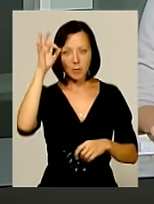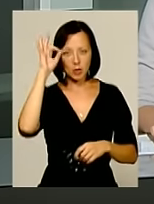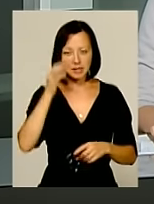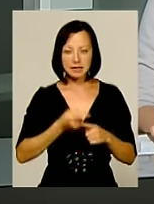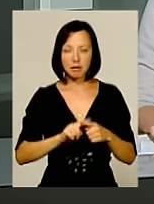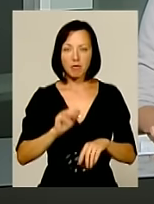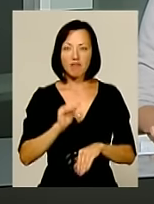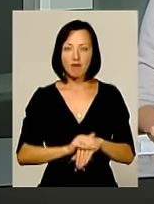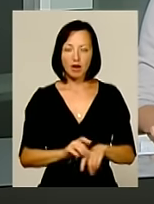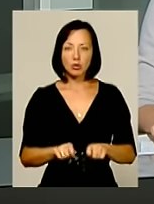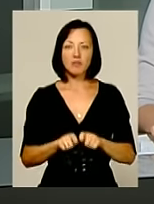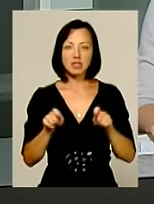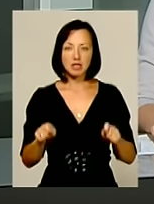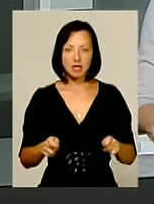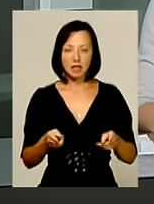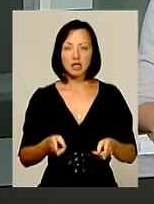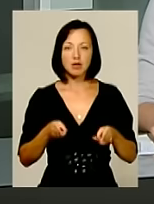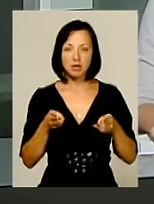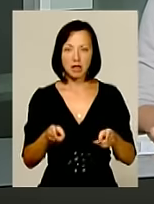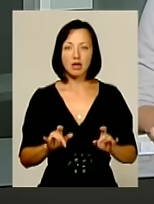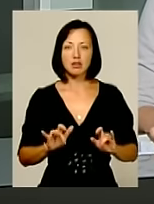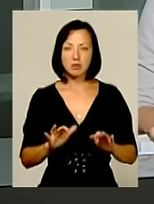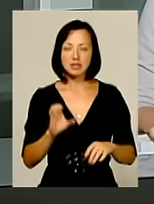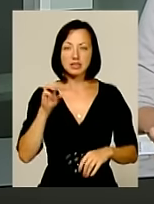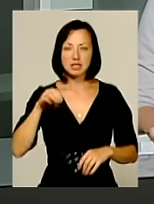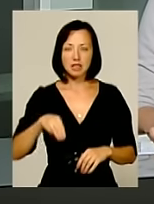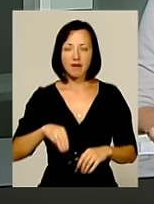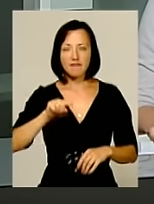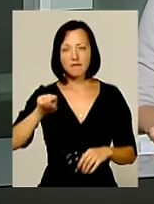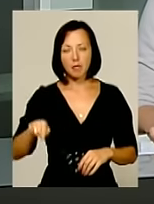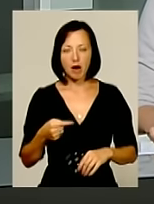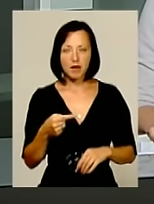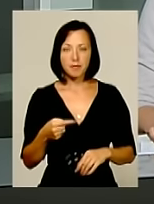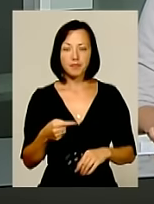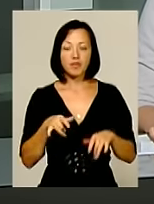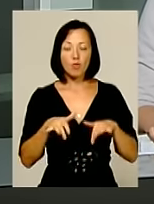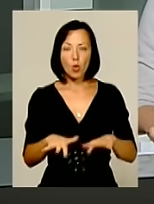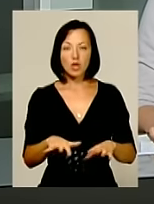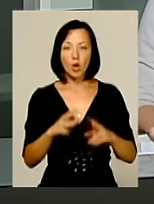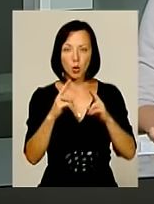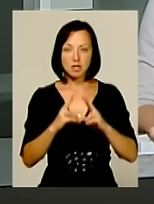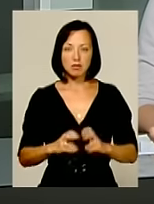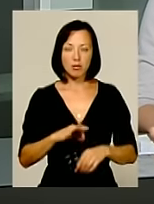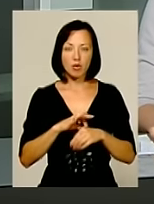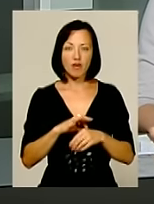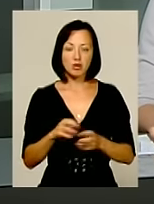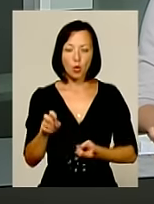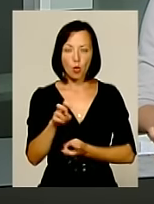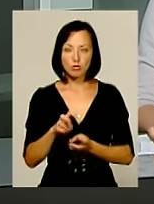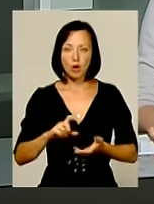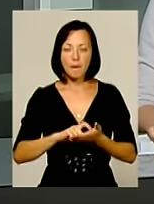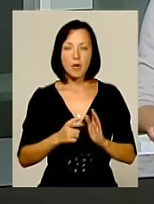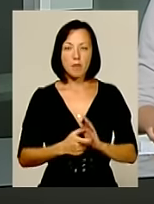за даним фактом уже відкрите кримінальне провадження за статтею вимагання. У ході розслідування були проведені обшуки у